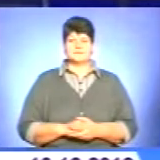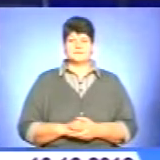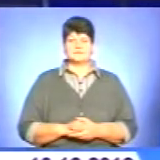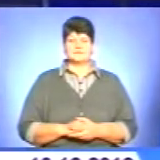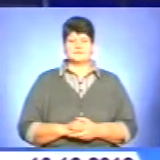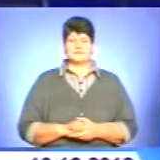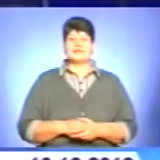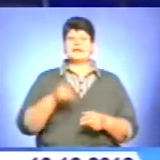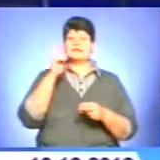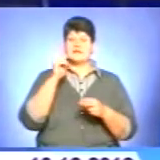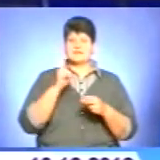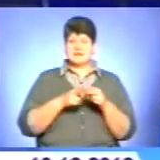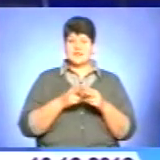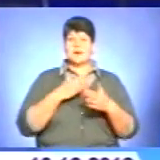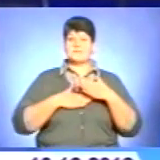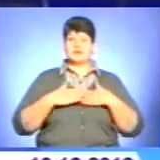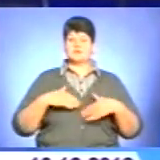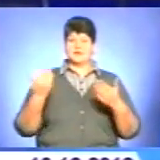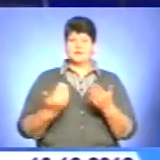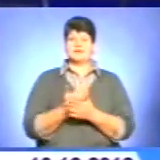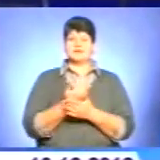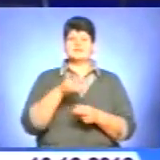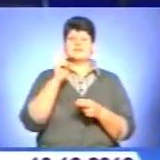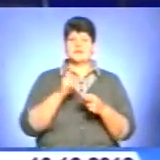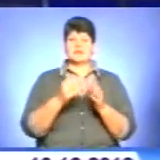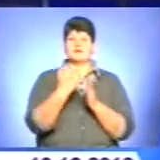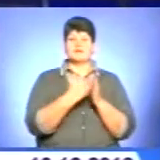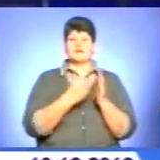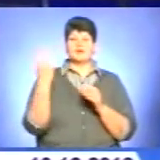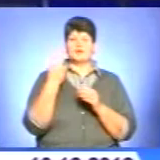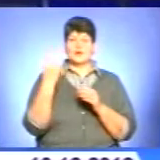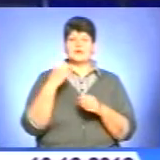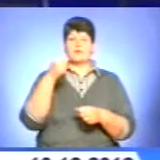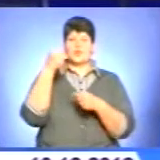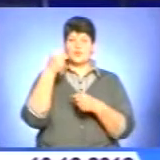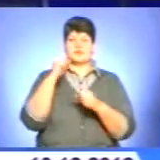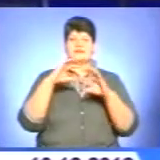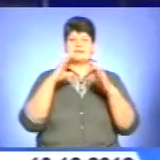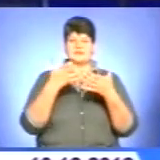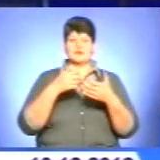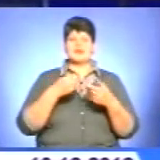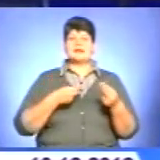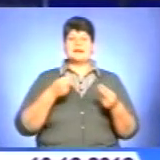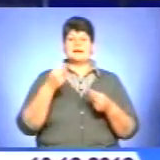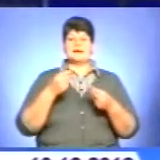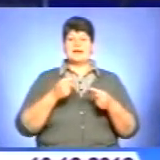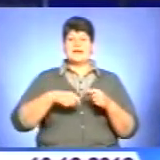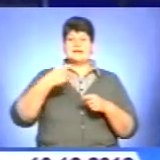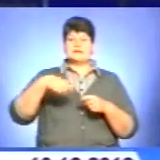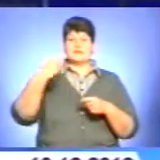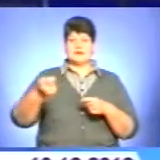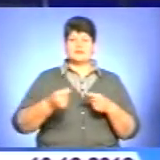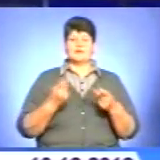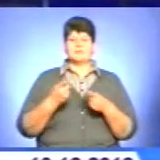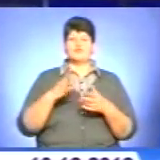І на завершення приємна новина. У завершальній програмі другого етапу Кубка світу естафетна гонка, що відбувся в Австрії, жіноча